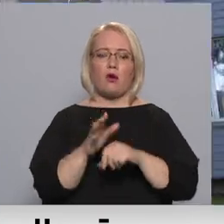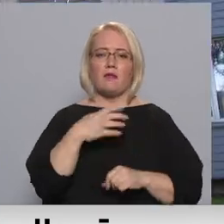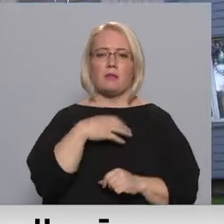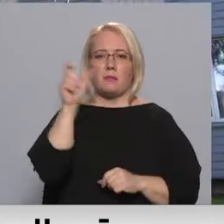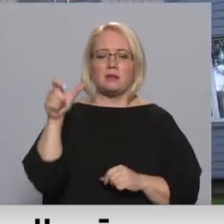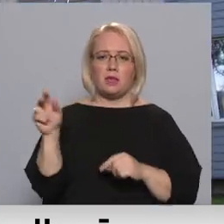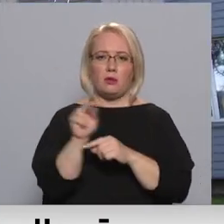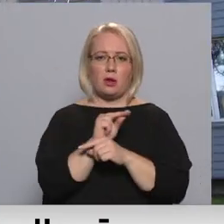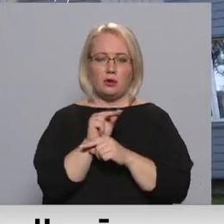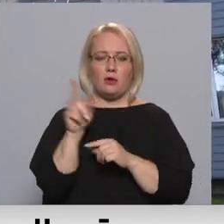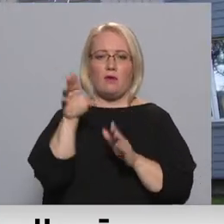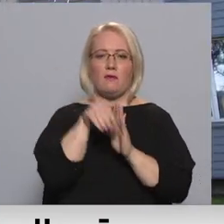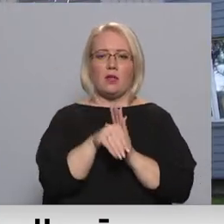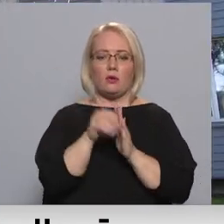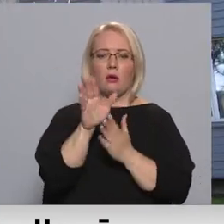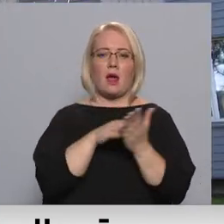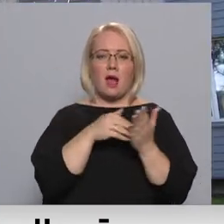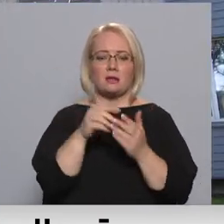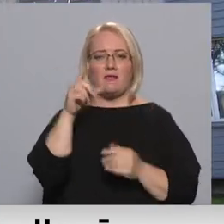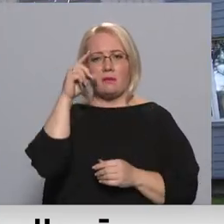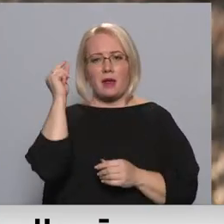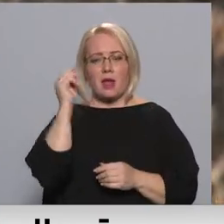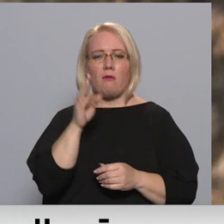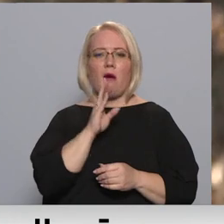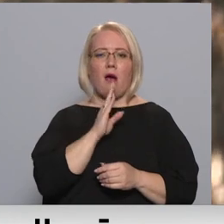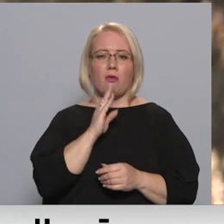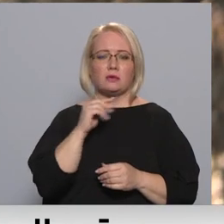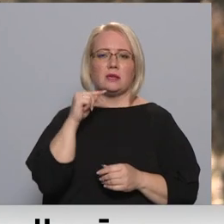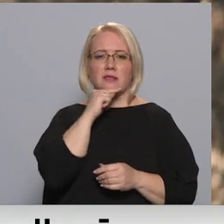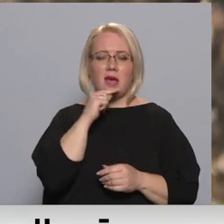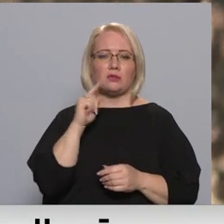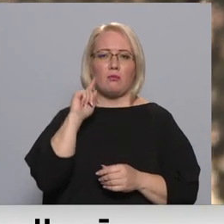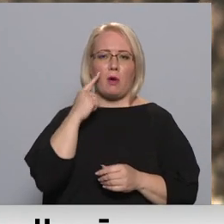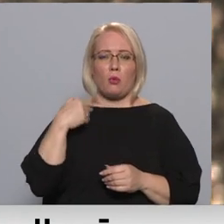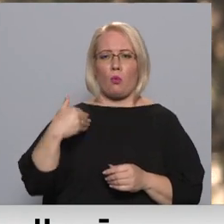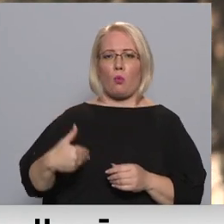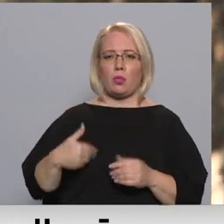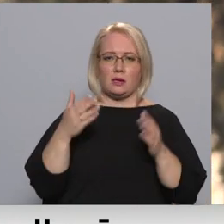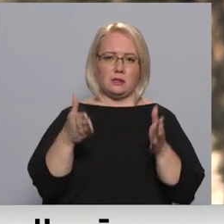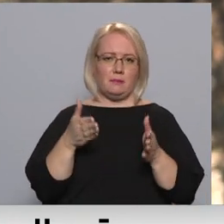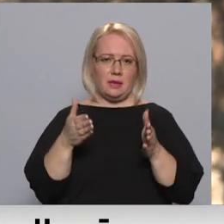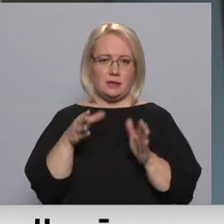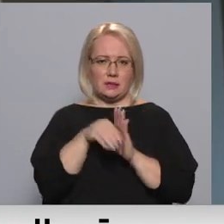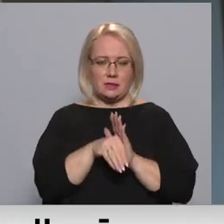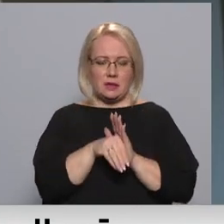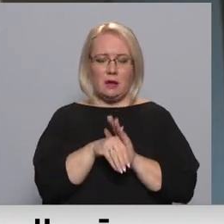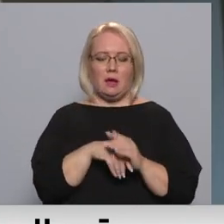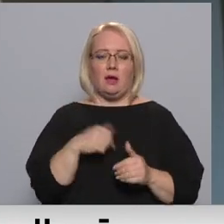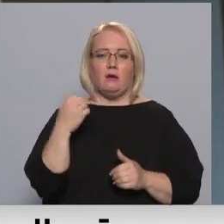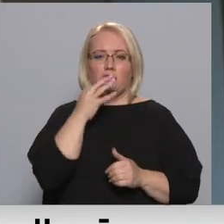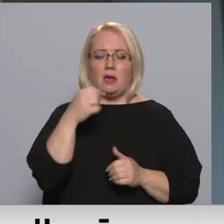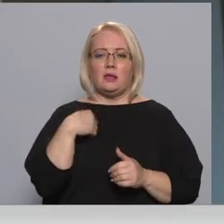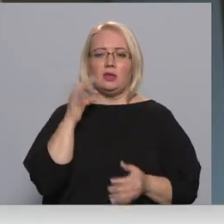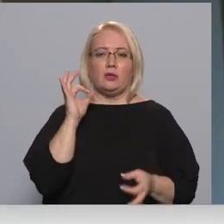ārstēšanai. To vidū ir krāslavas, preiļu, alūksnes, cēsu, madonas un kuldīgas slimnīcas. Tas ir normālīgi priekš mums